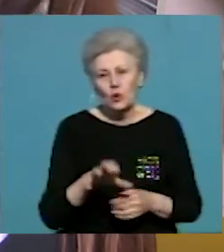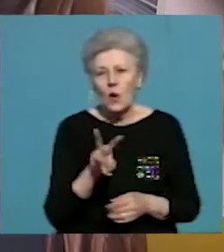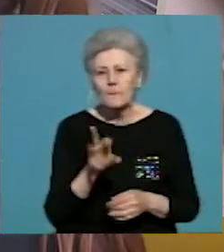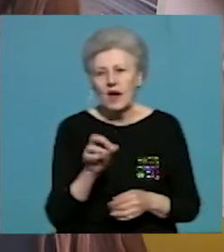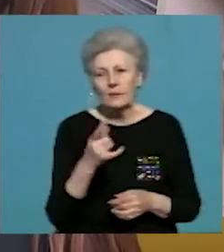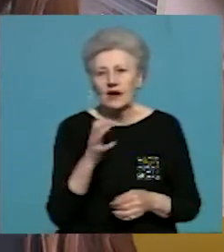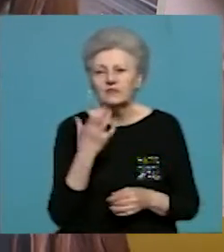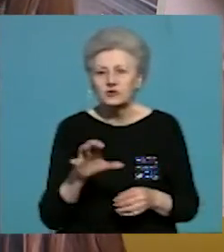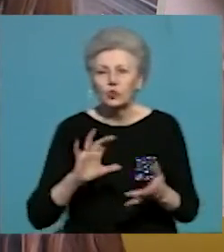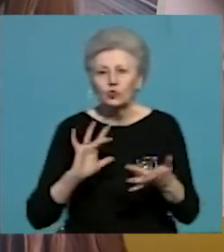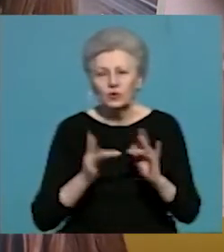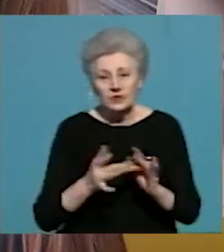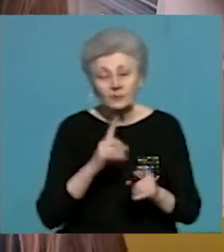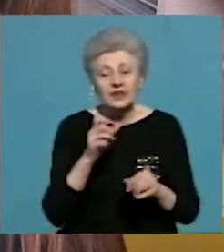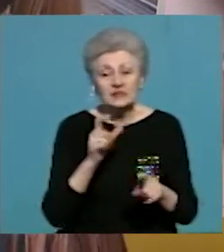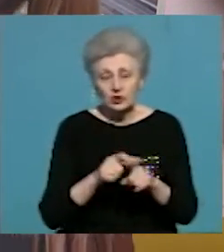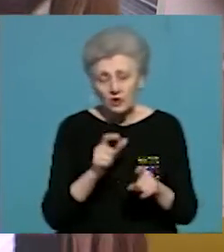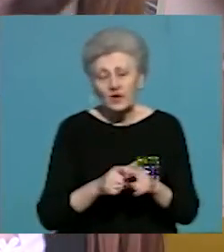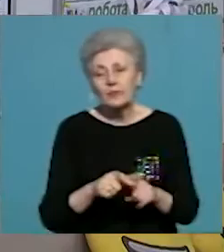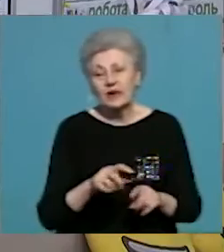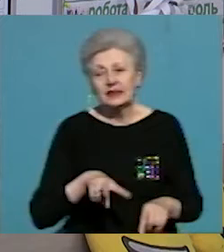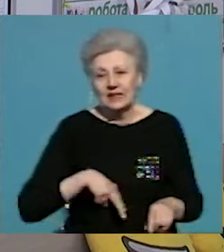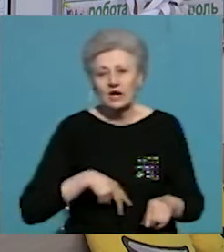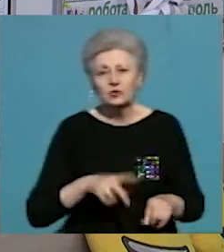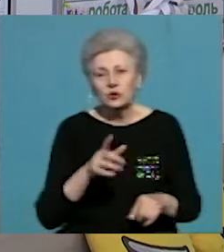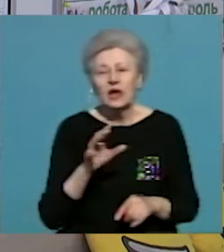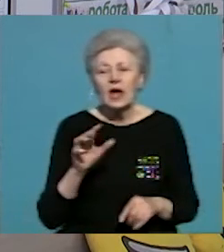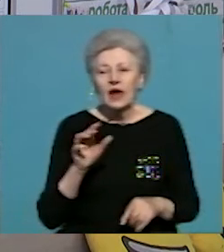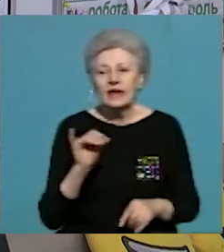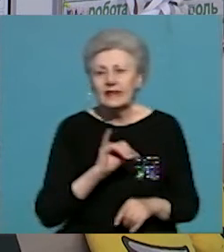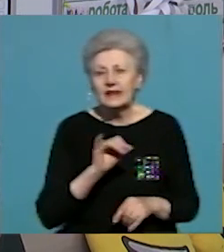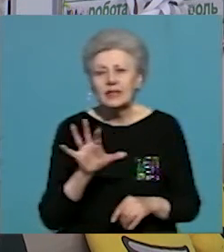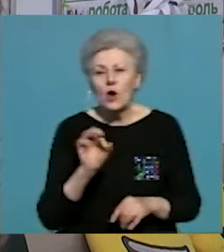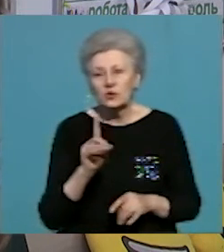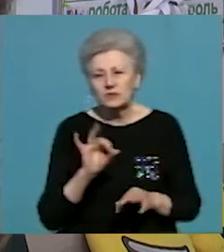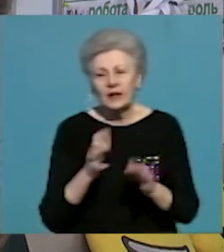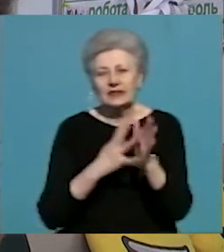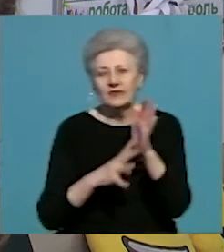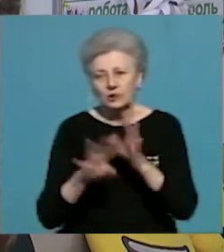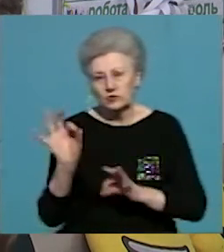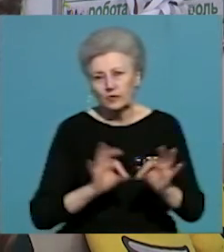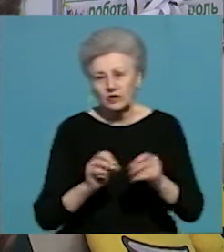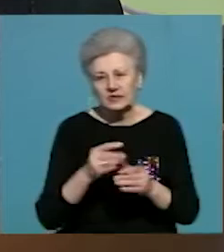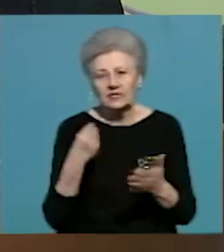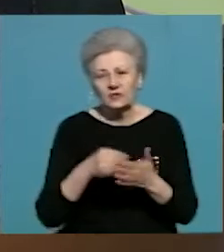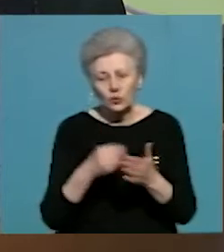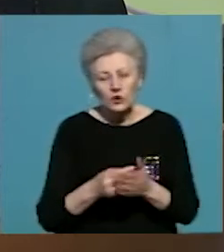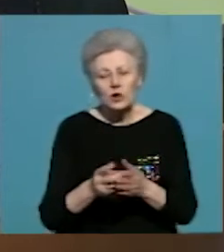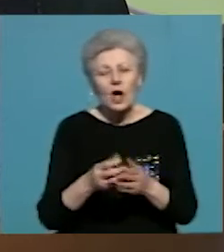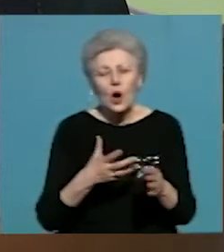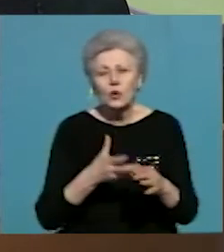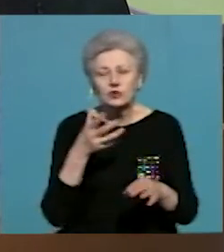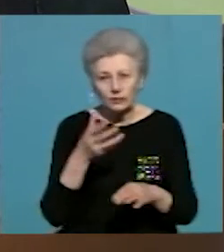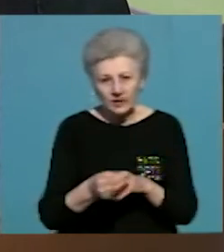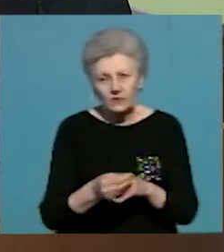виконувачки обов'язків директорки департаменту освіти і науки Ірини Осипенко, 90% грошей субвенції освоїли. Решту